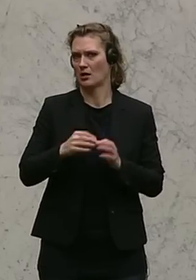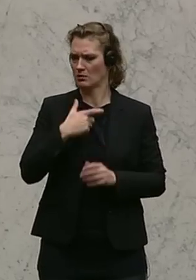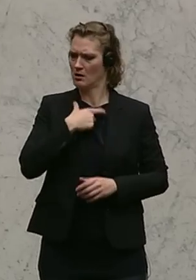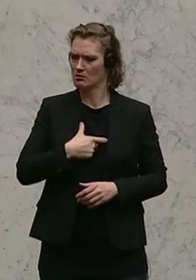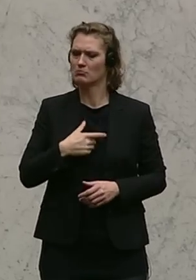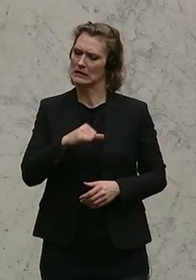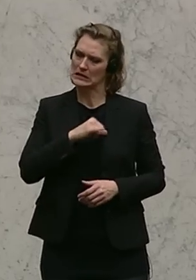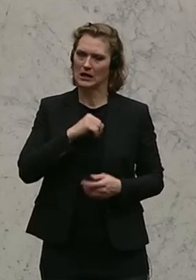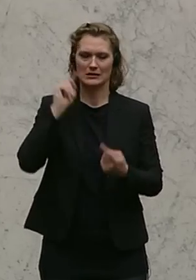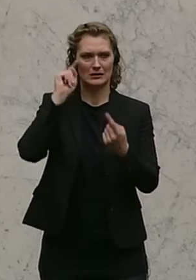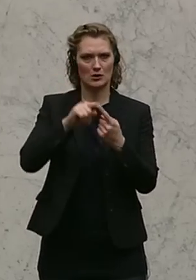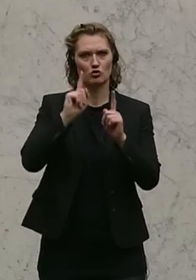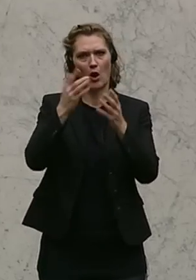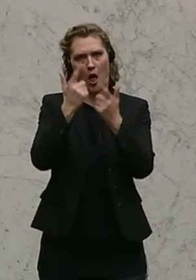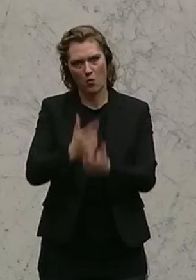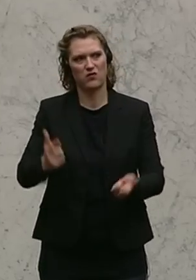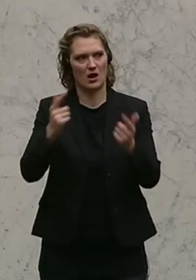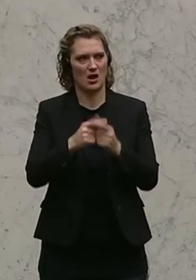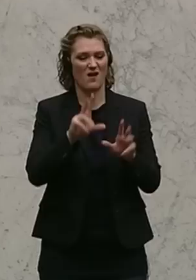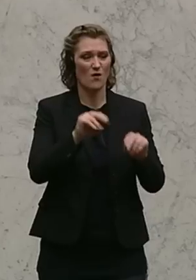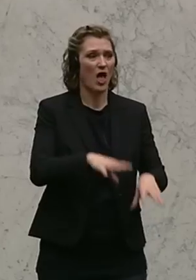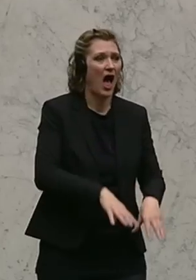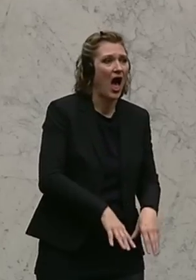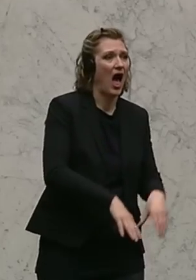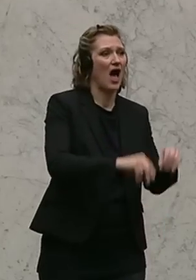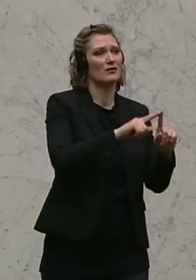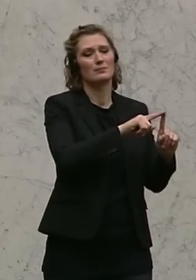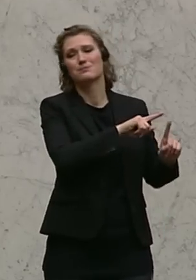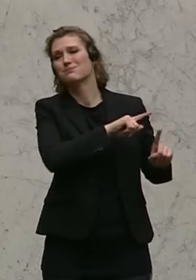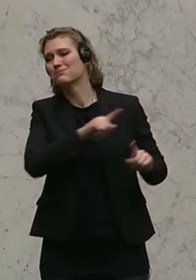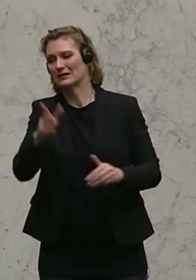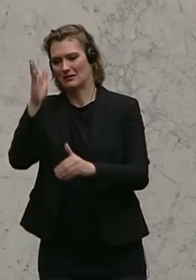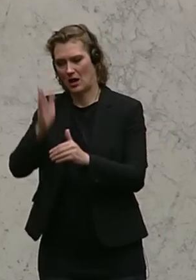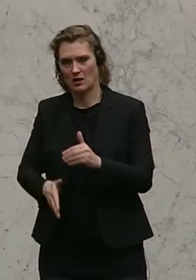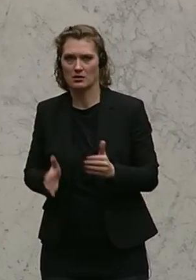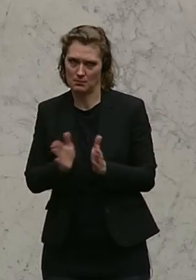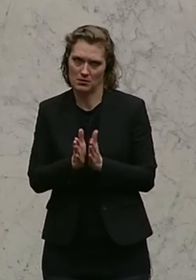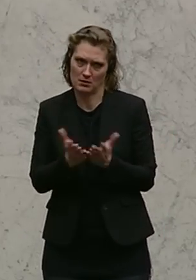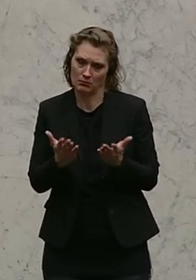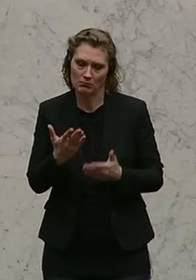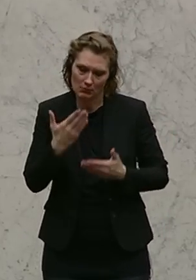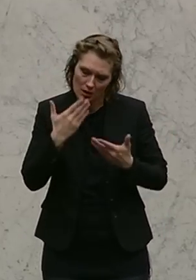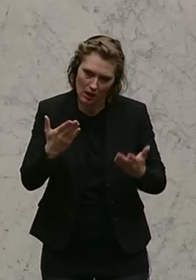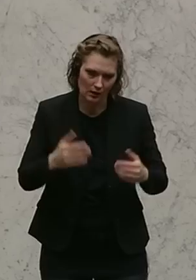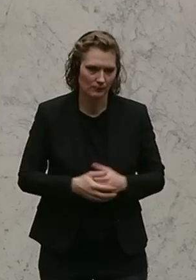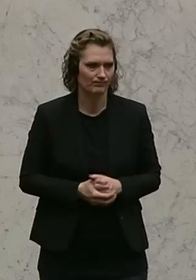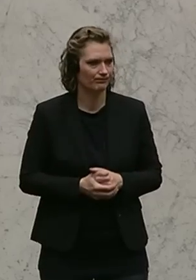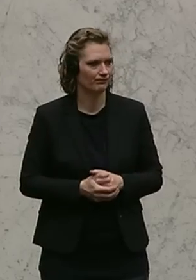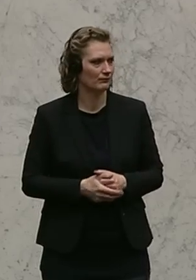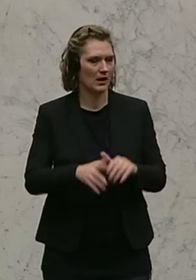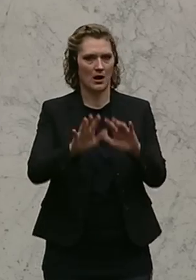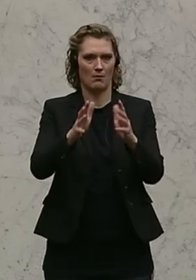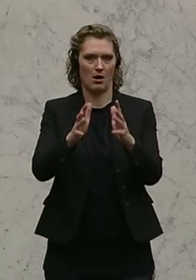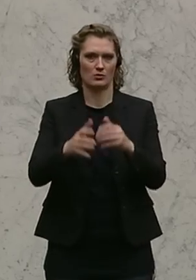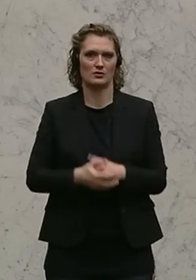sollte Ihnen allen daran liegen, das aufzuklären, von Anfang der Geschichte an bis zum Ende aber bitte. Danke. Applaus